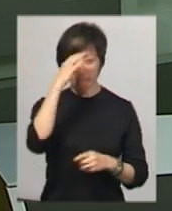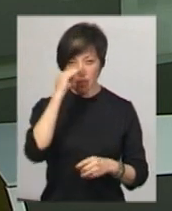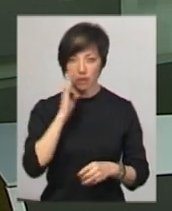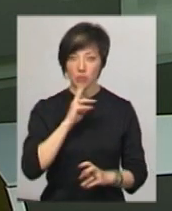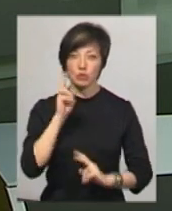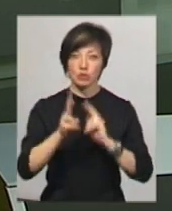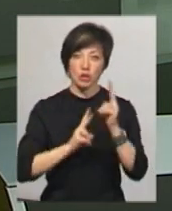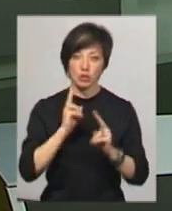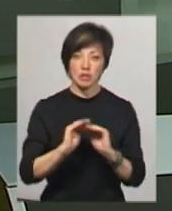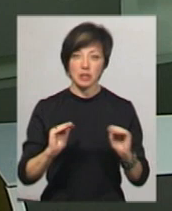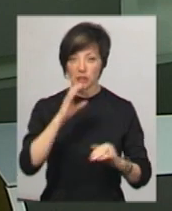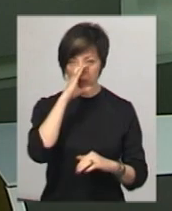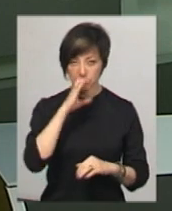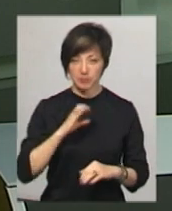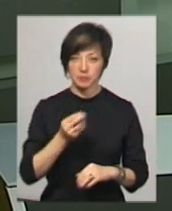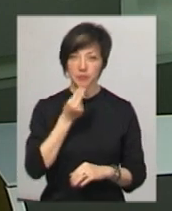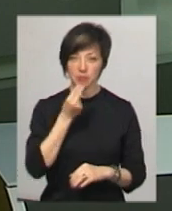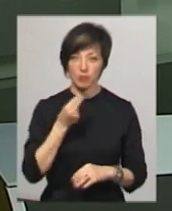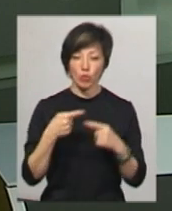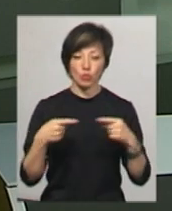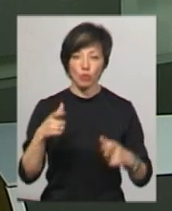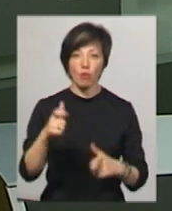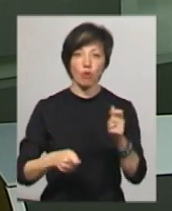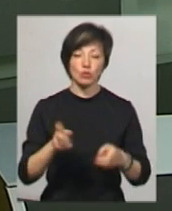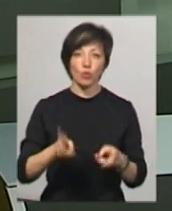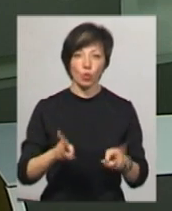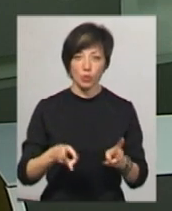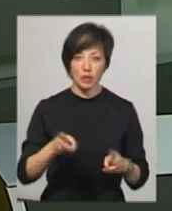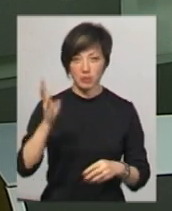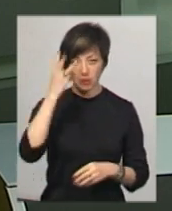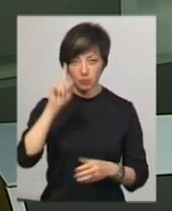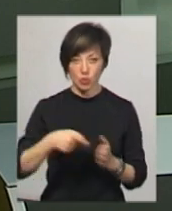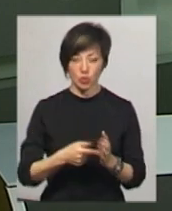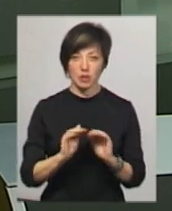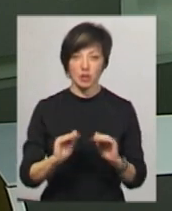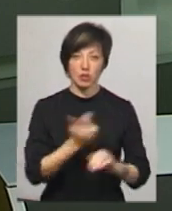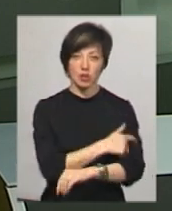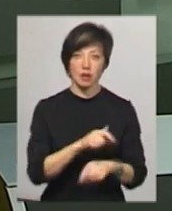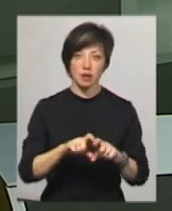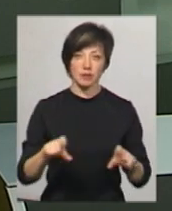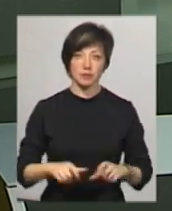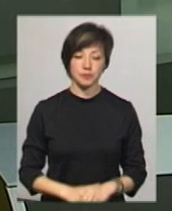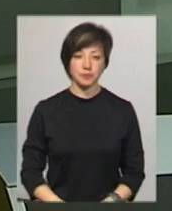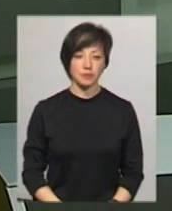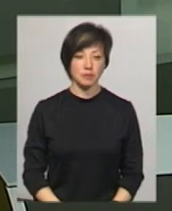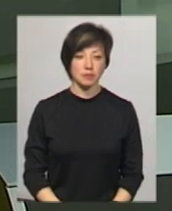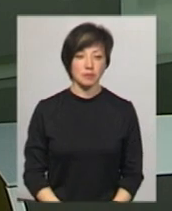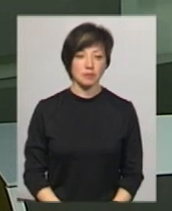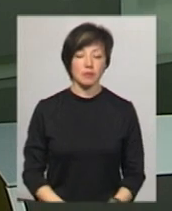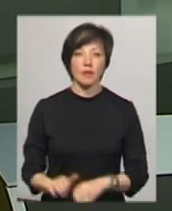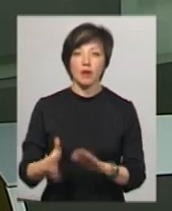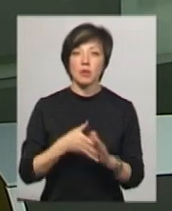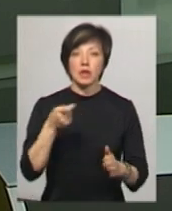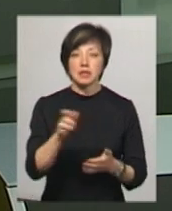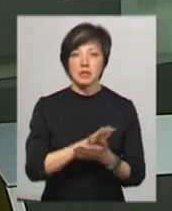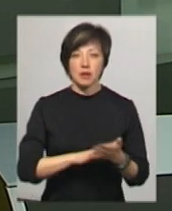поскаржилися, що дітям стало зле після вживання продуктів з молочної кухні Хмельницької міської дитячої лікарні. Подати